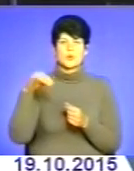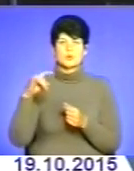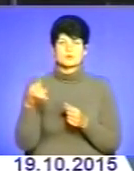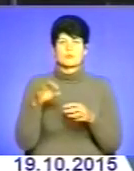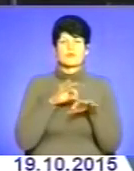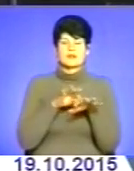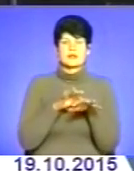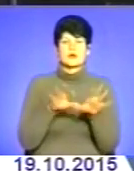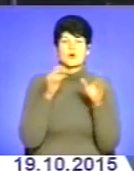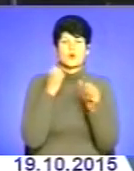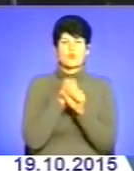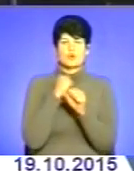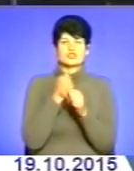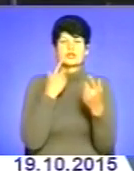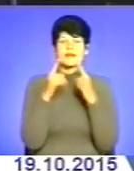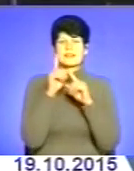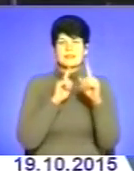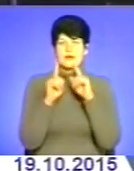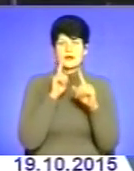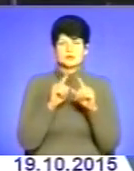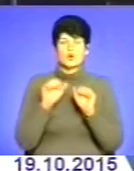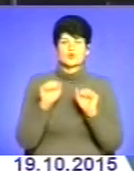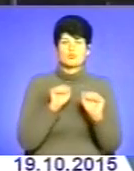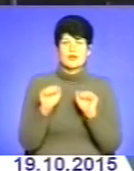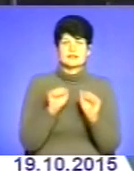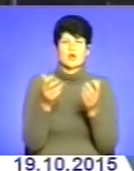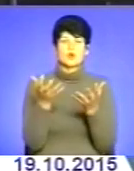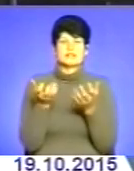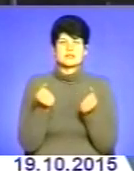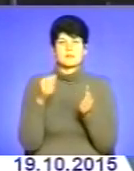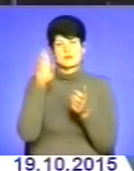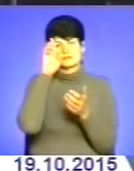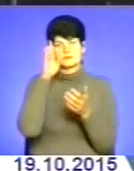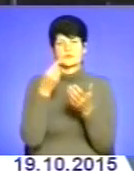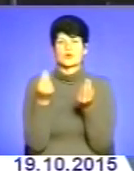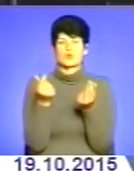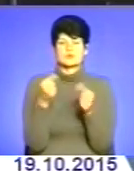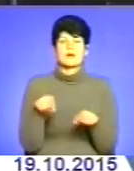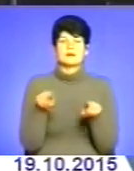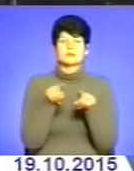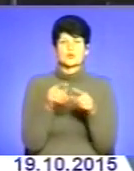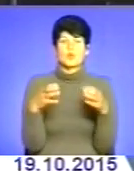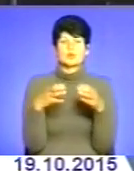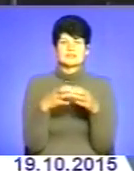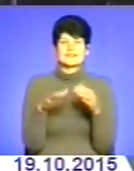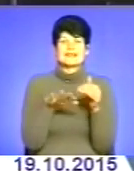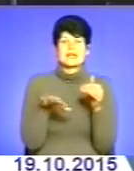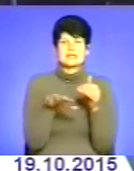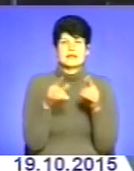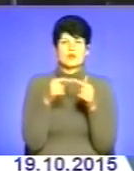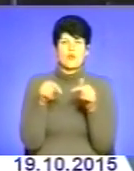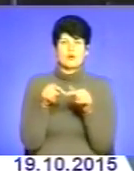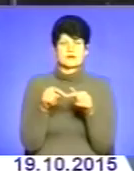Редач адміністрації, керівниками фінансових органів, розпорядниками та одержувачами бюджетних коштів А також з колективами територіальних органів